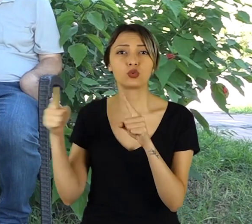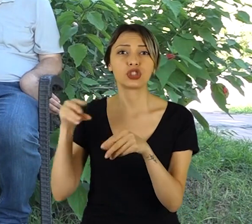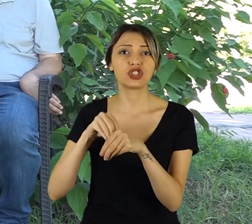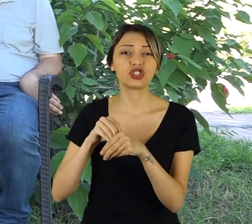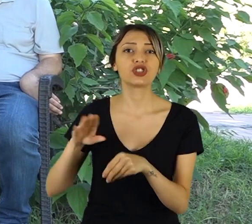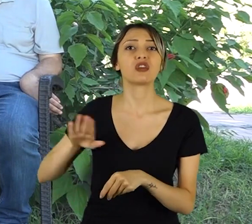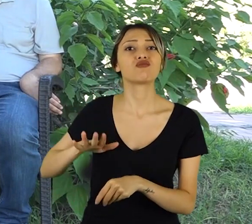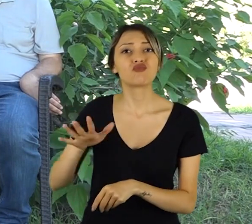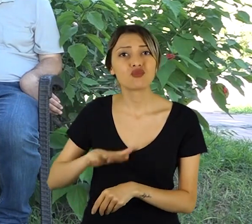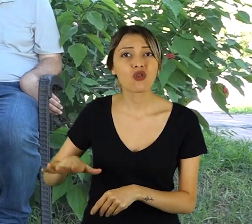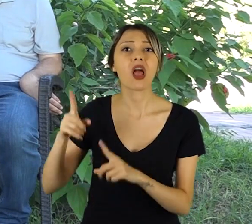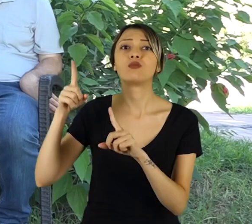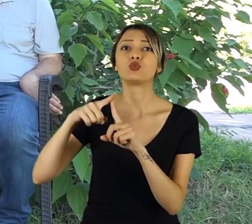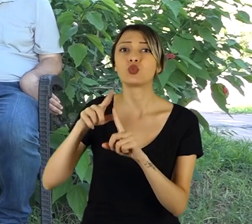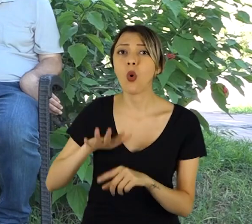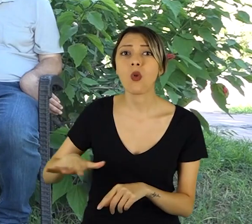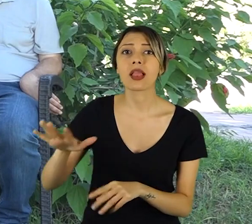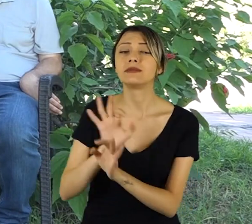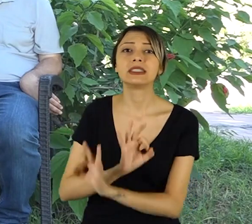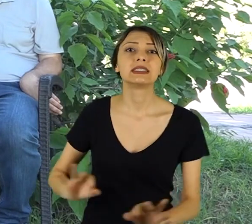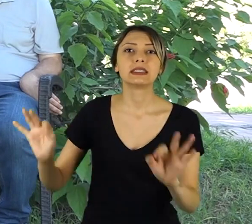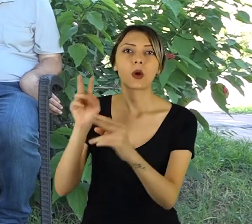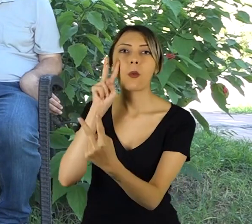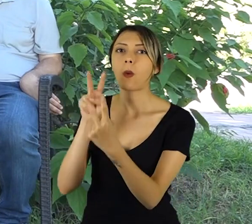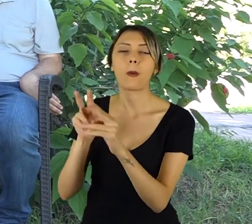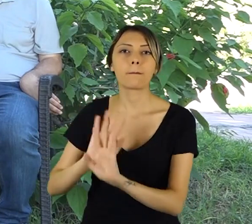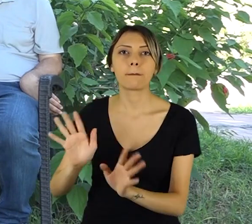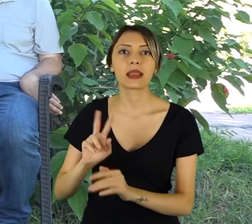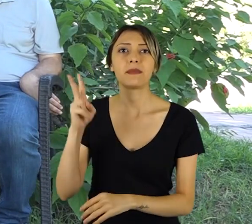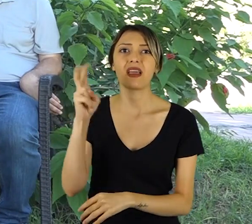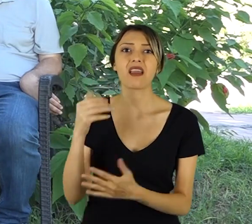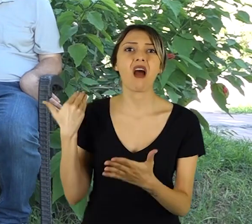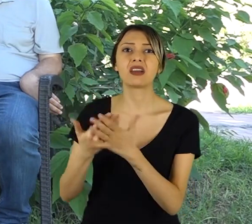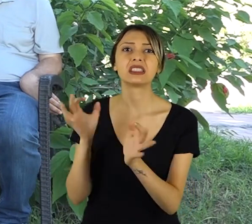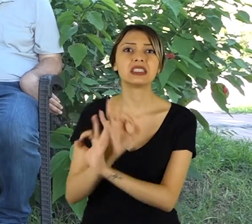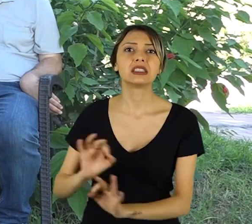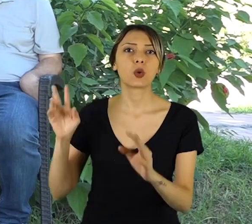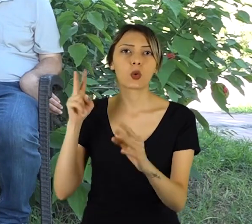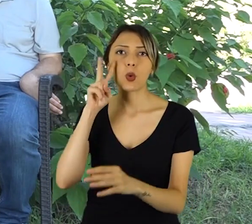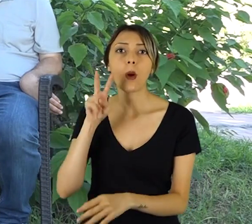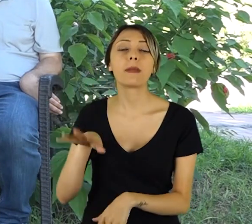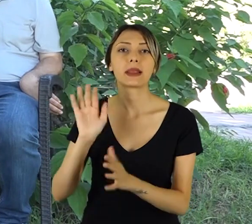çocuklarım ve torunlarımı gerçekten hiç görmedim 2 ay boyunca. Komşularım